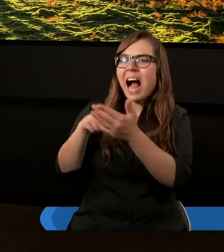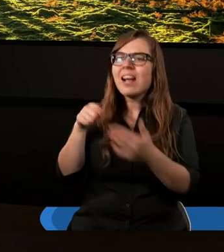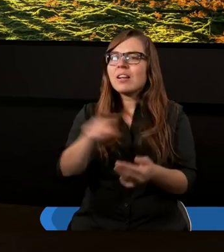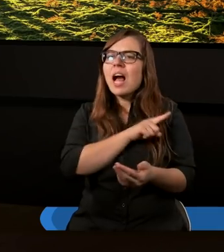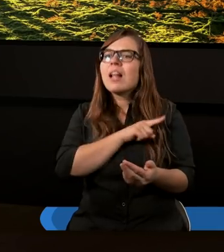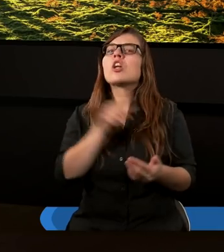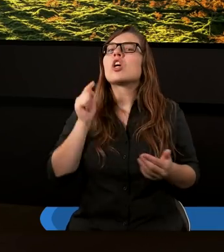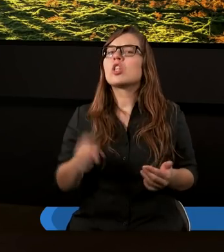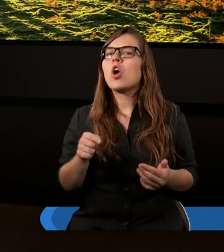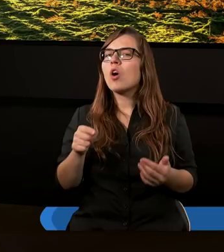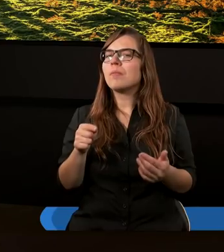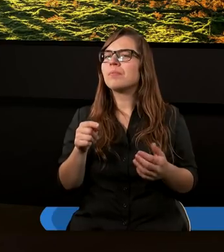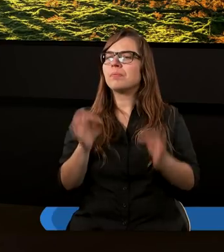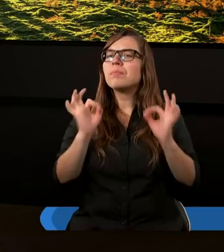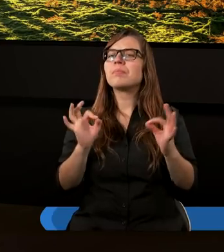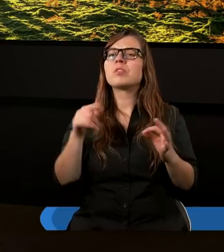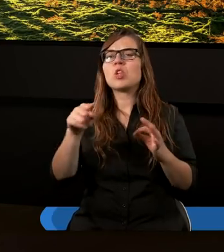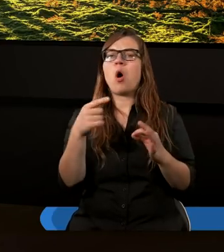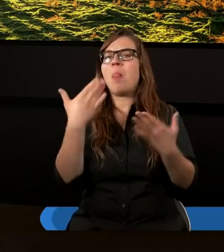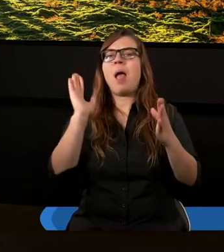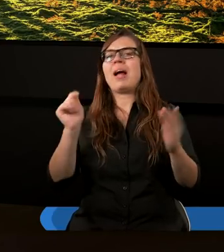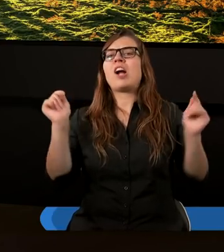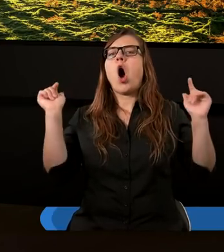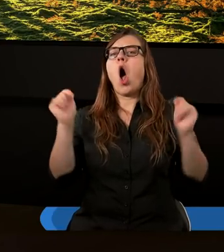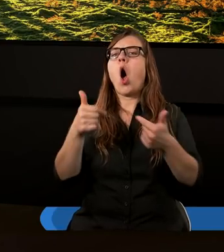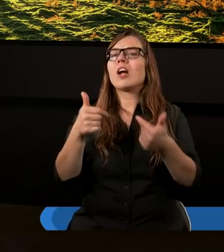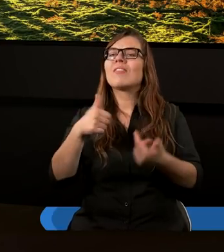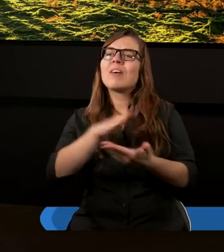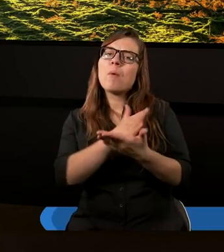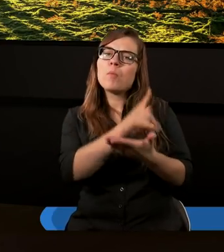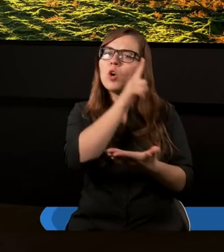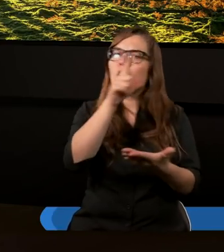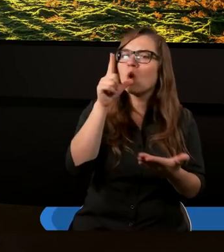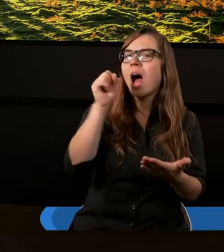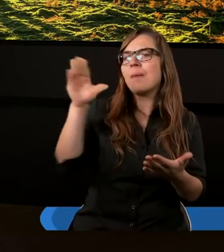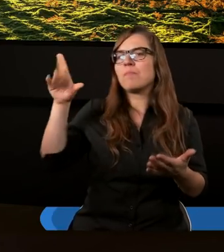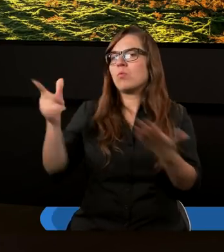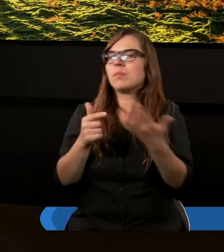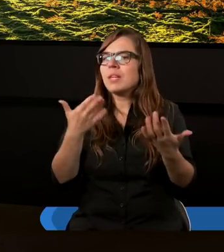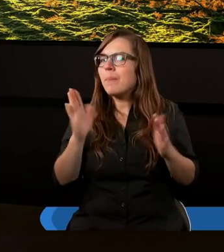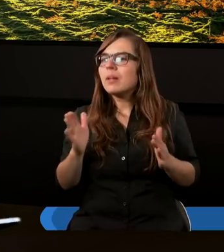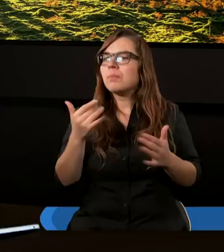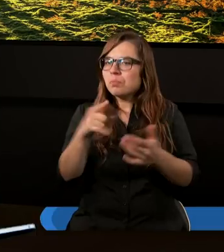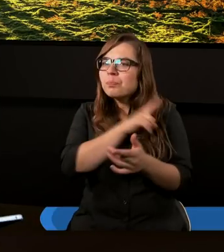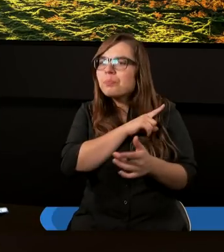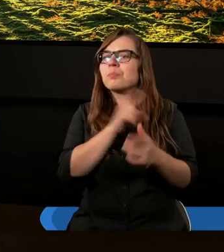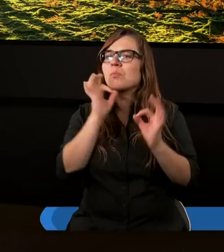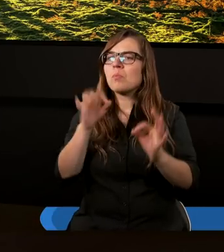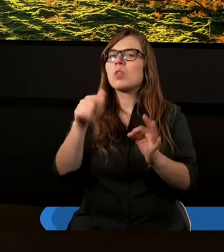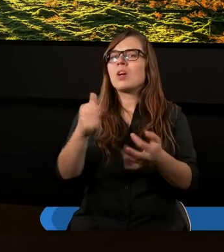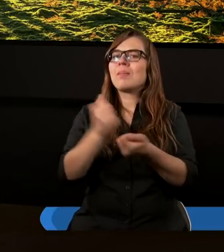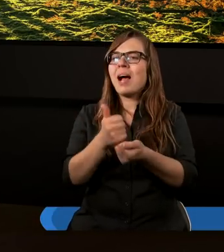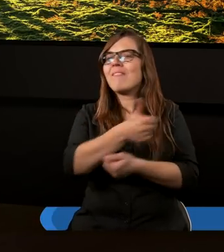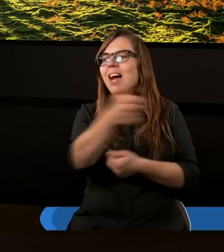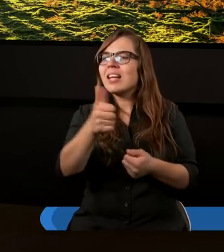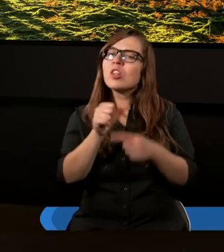generalnie nie rodzi to konfliktów pomiędzy ludźmi. A jeżeli nie ma konfliktów, no to sprawa